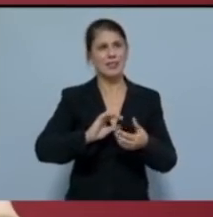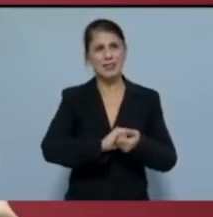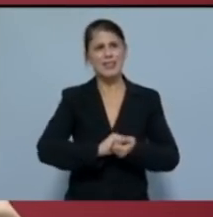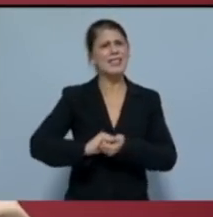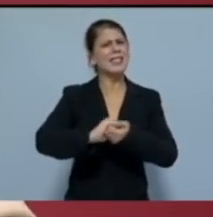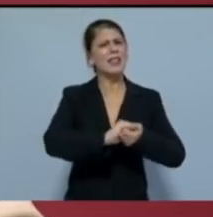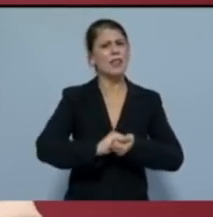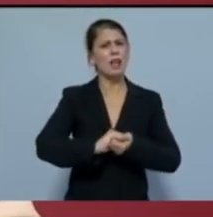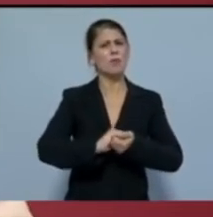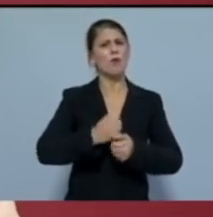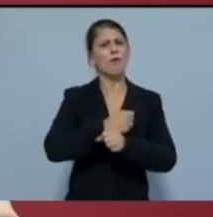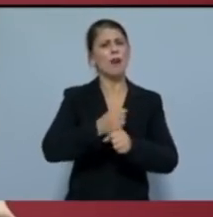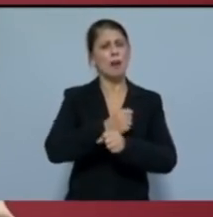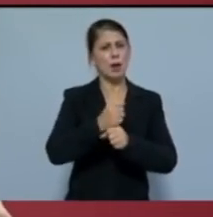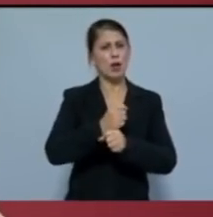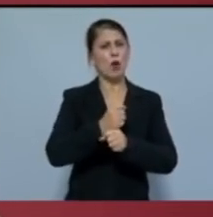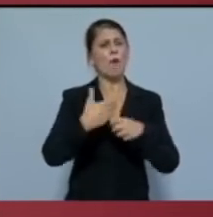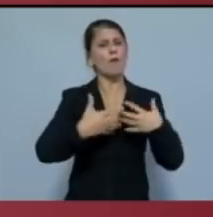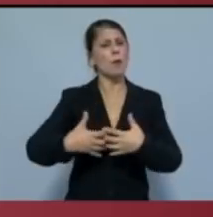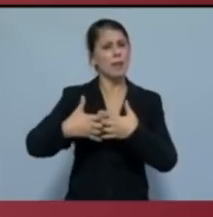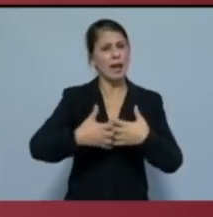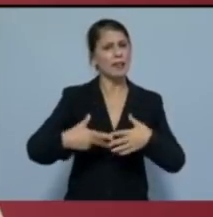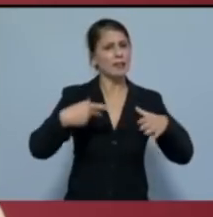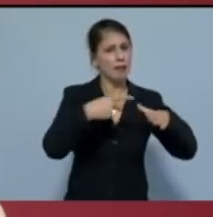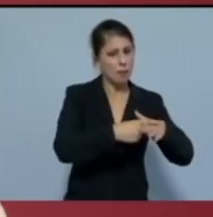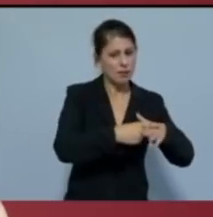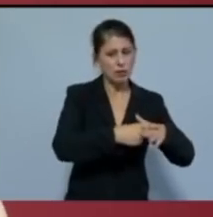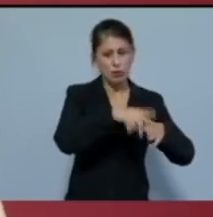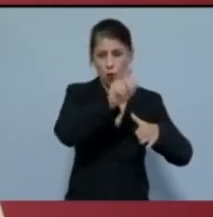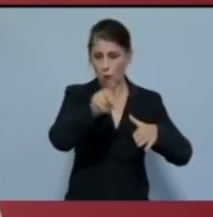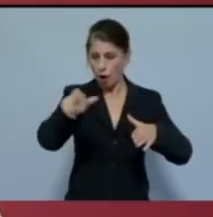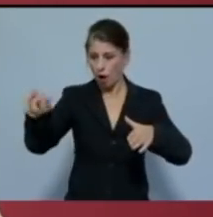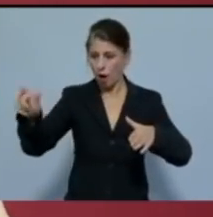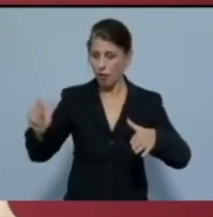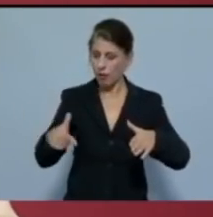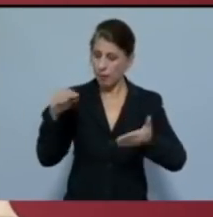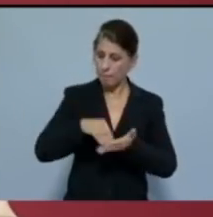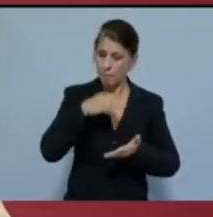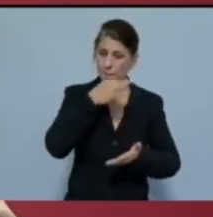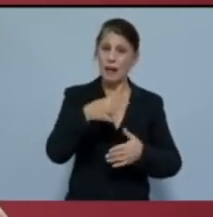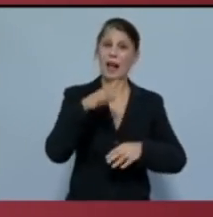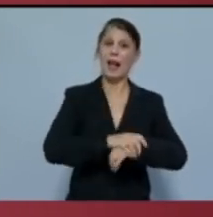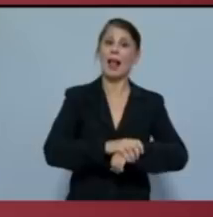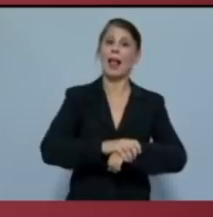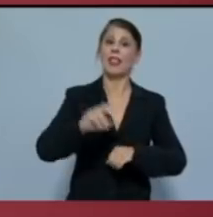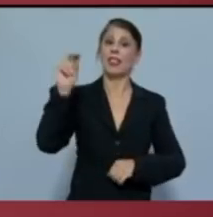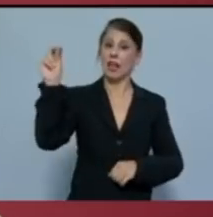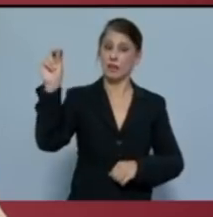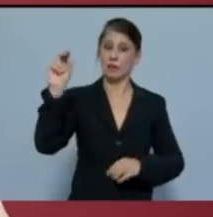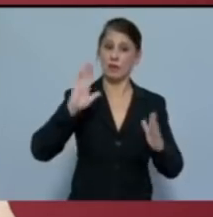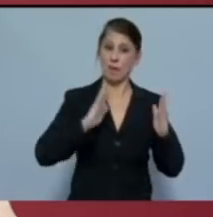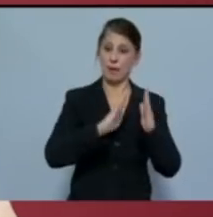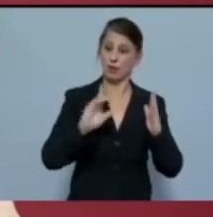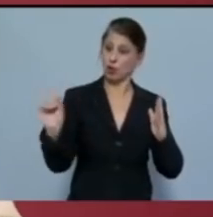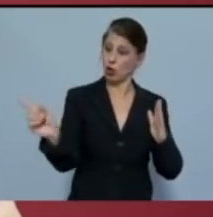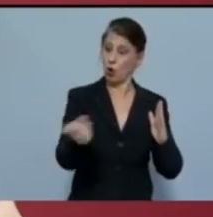ασφαλιστικών ομήλων, τραπεζίτες και ο καθένας τους επανέλαβε τις δεσμεύσεις του απέναντι σε